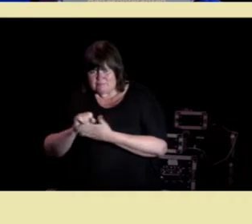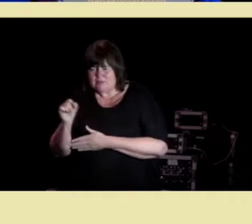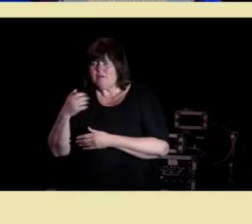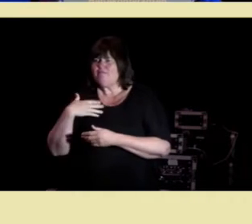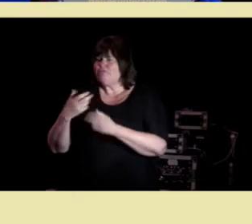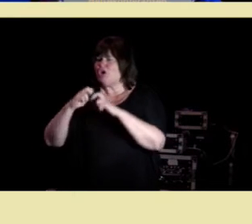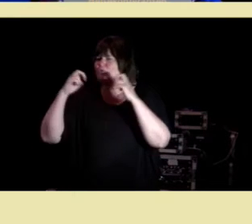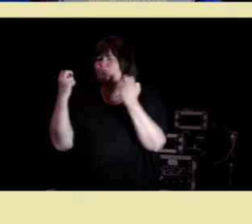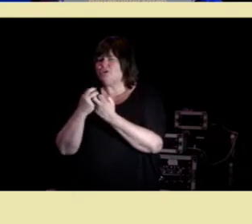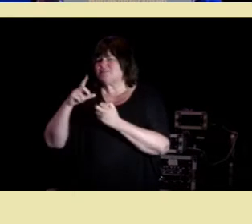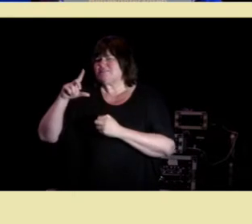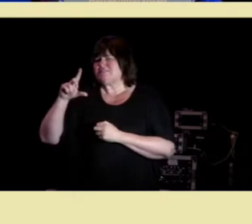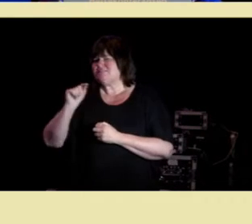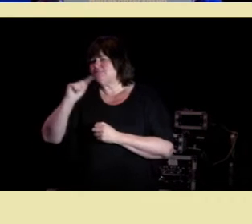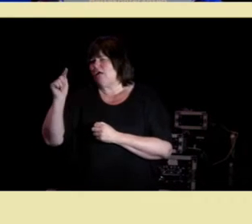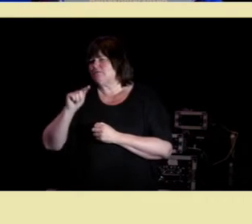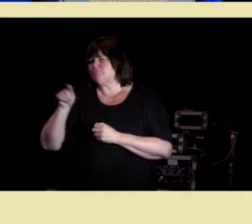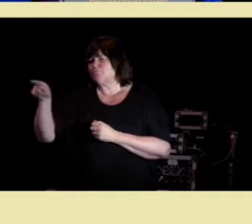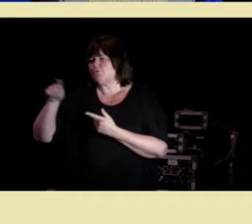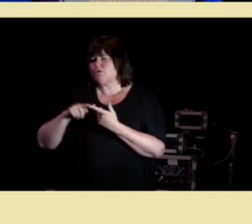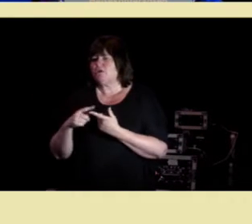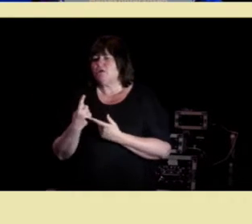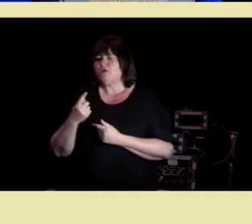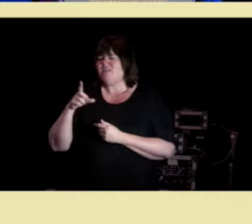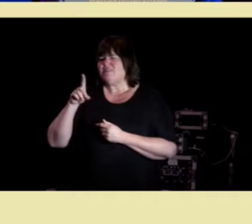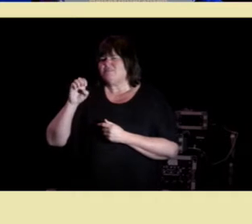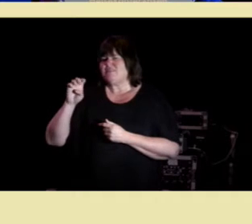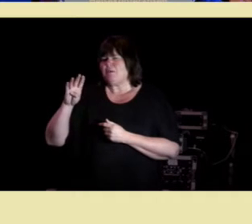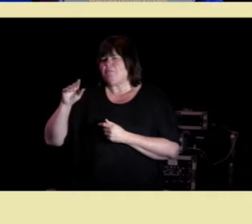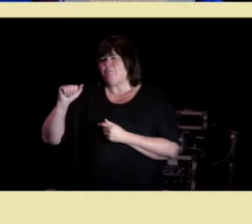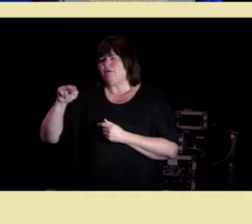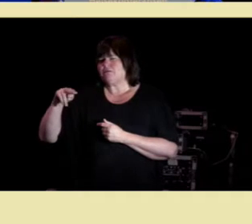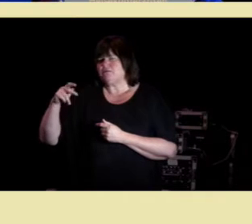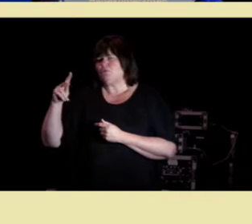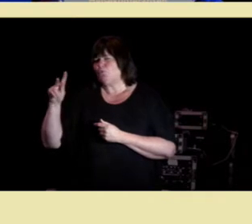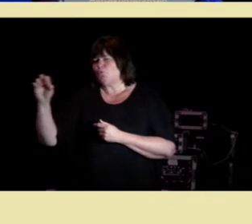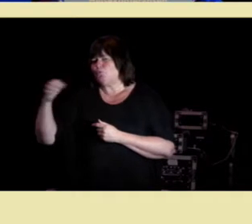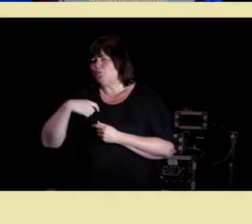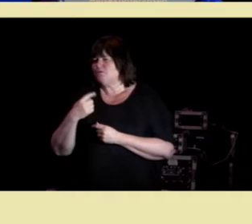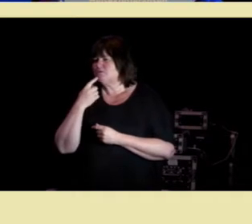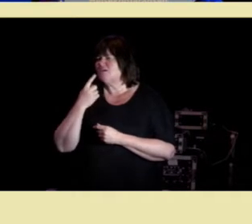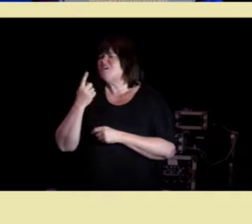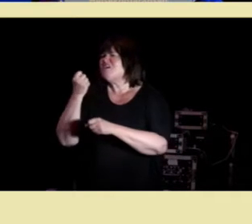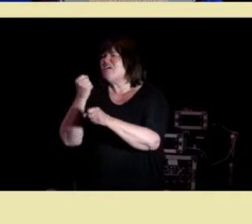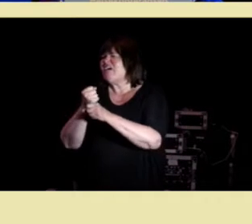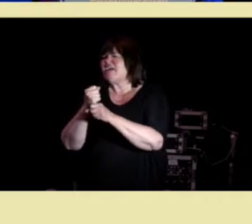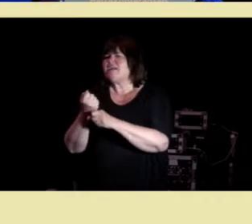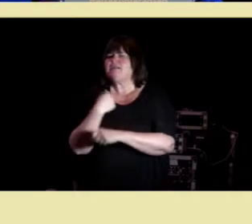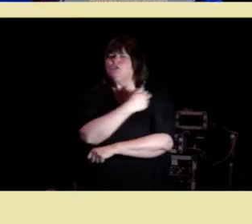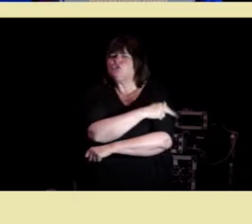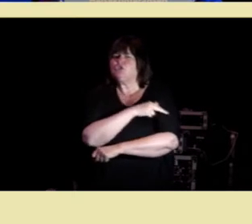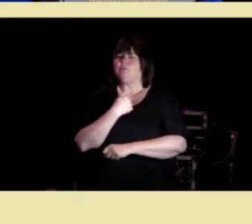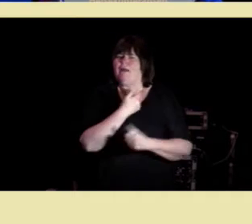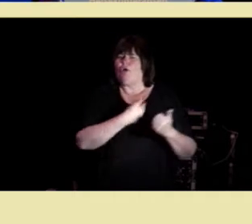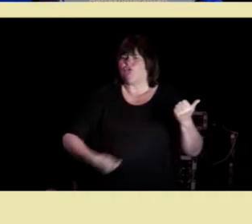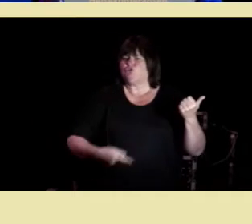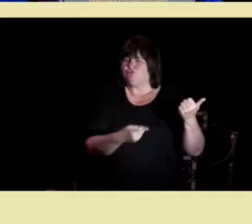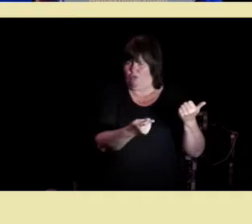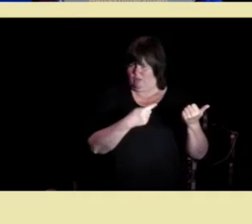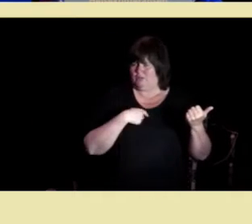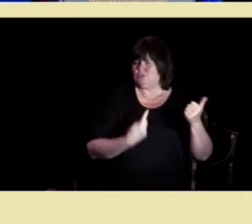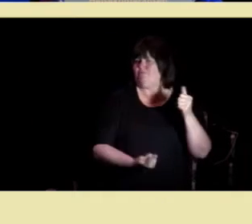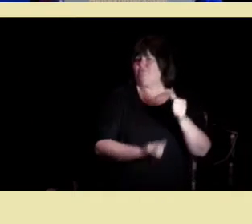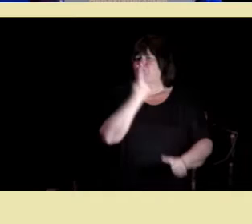Salzburg og Delbanco fortalte meg at det tror han egentlig at den konferansen var den sykepleiere i Østfold som kom først med det jeg vet ikke om hun er i